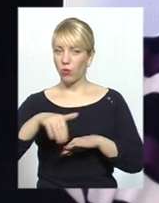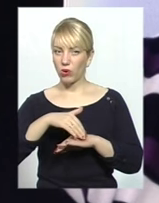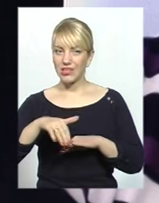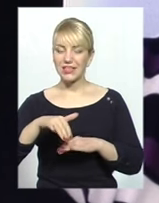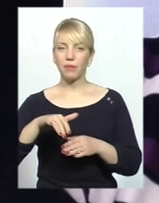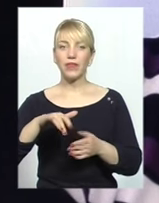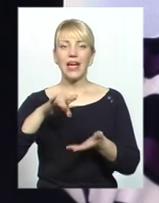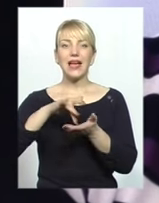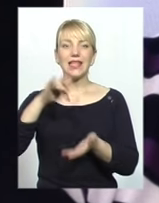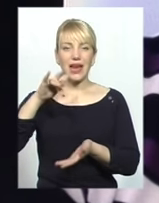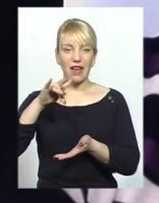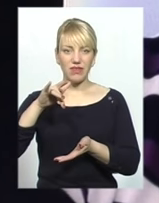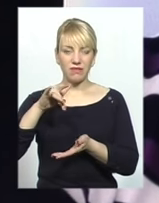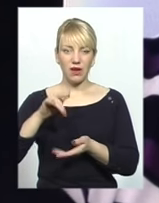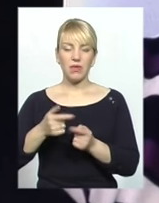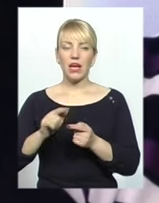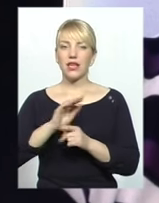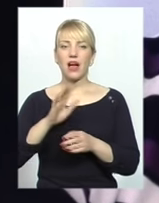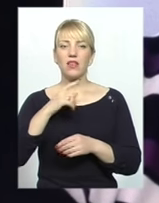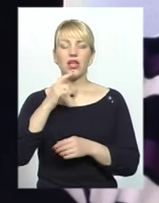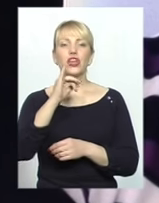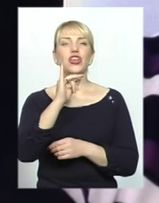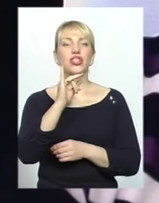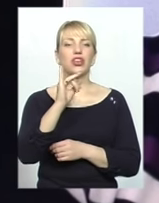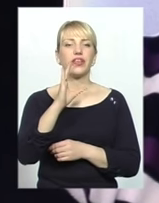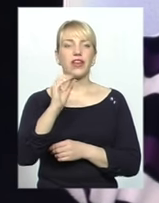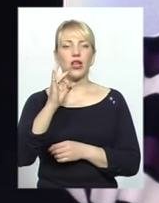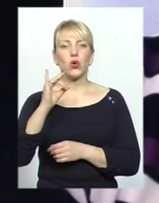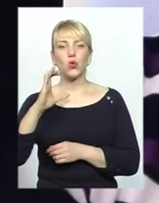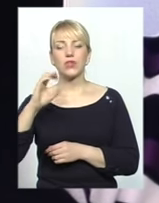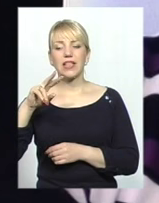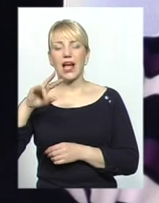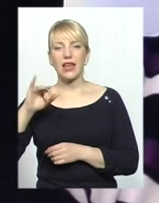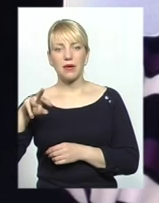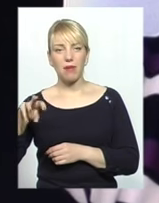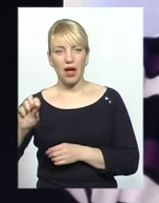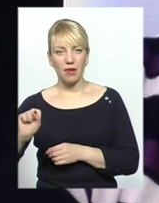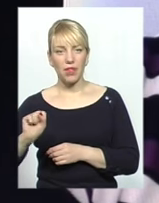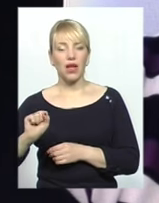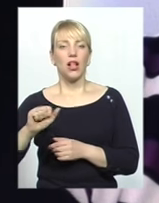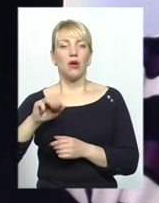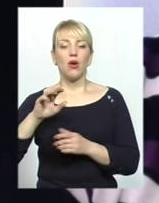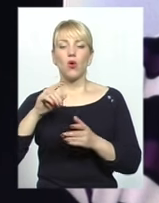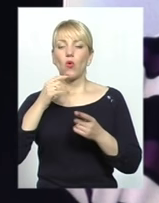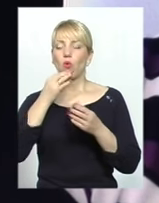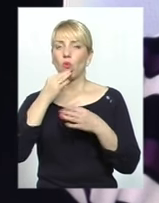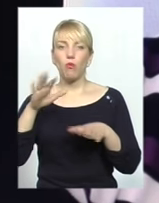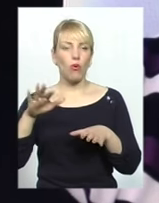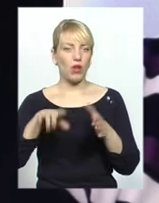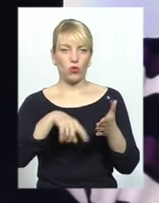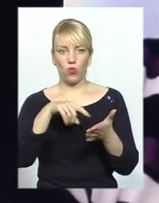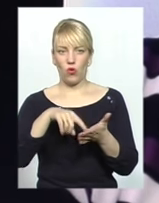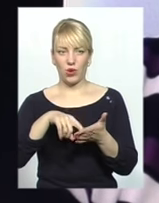я вже не говорю о Ірусалимі вообще, по вулицам Тель-Авива, або любого другого міста,